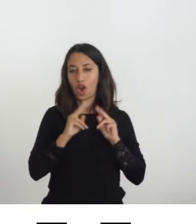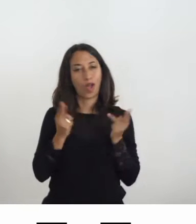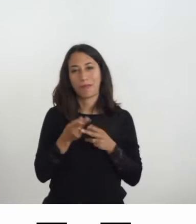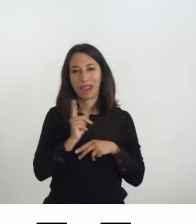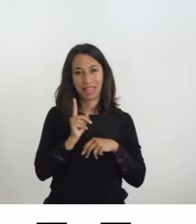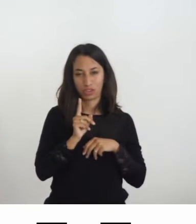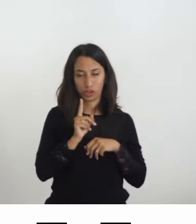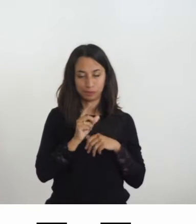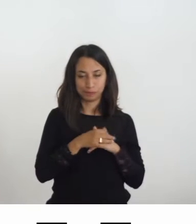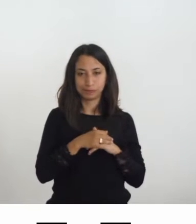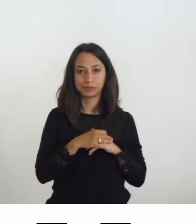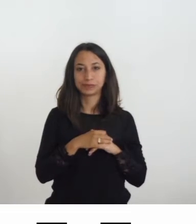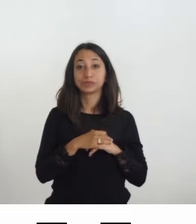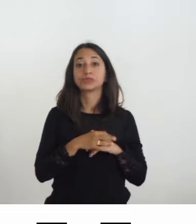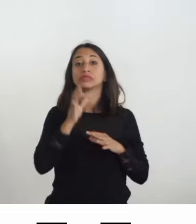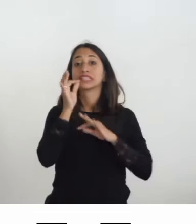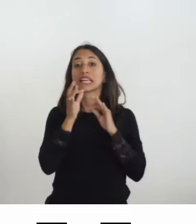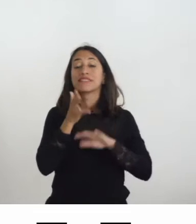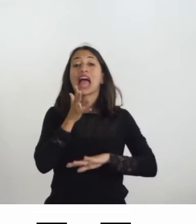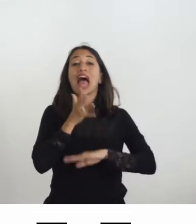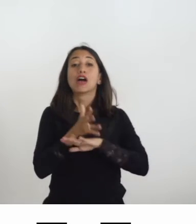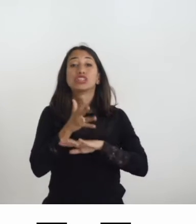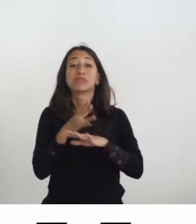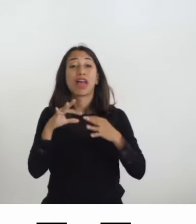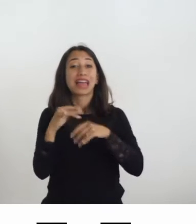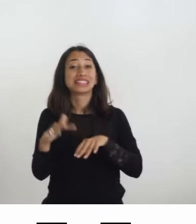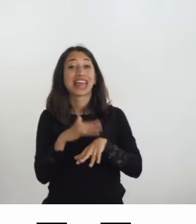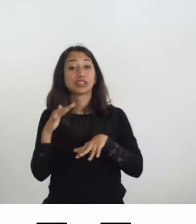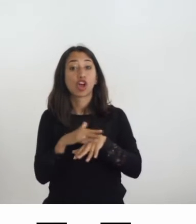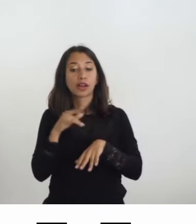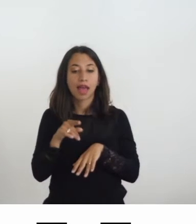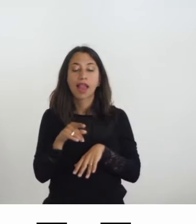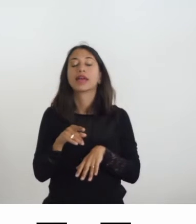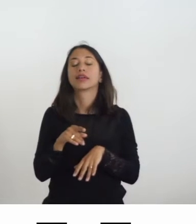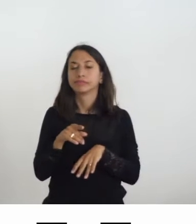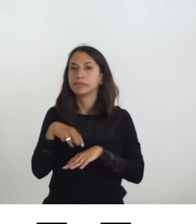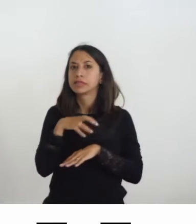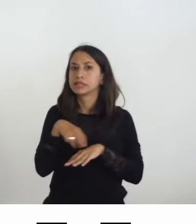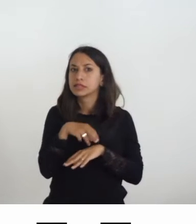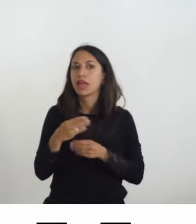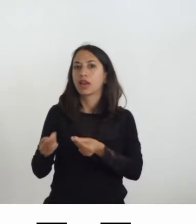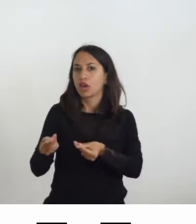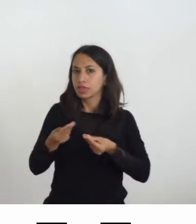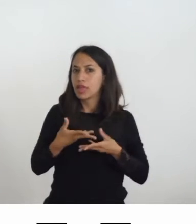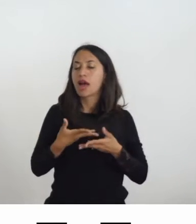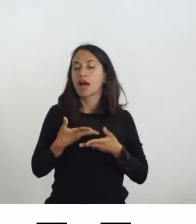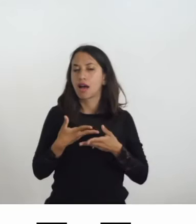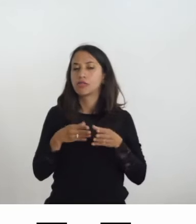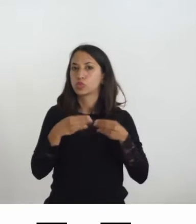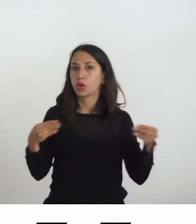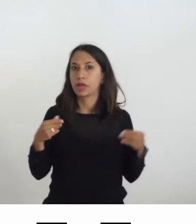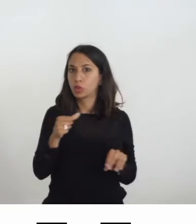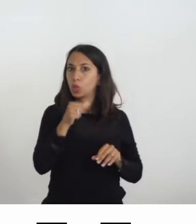Per rilevare l'accessibilità sensoriale, anche qui il Ministero ci ha fornito degli strumenti utili,